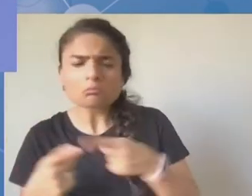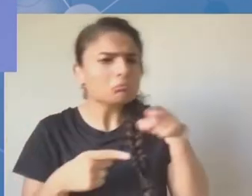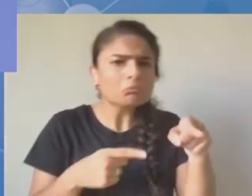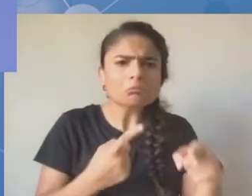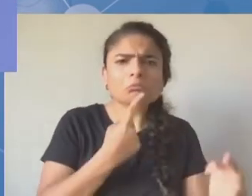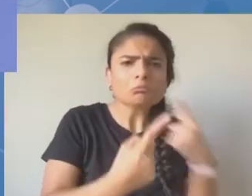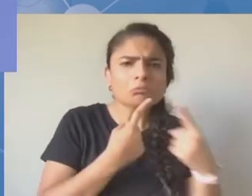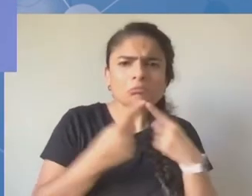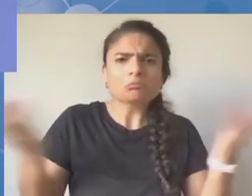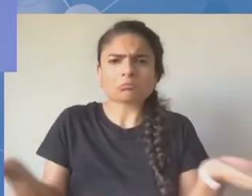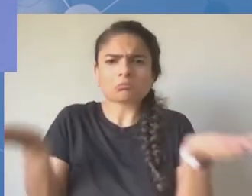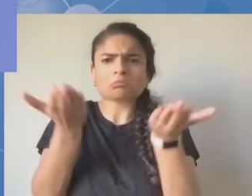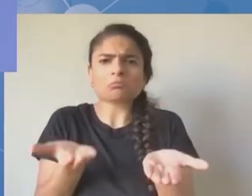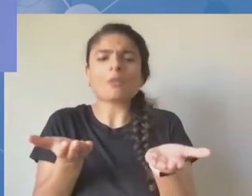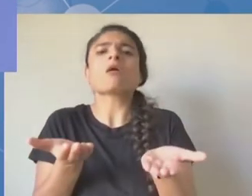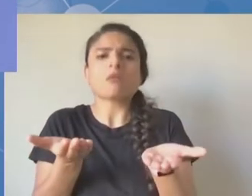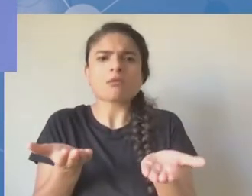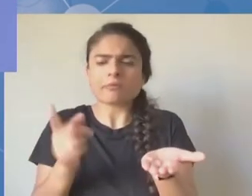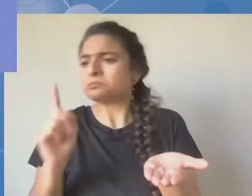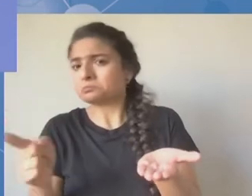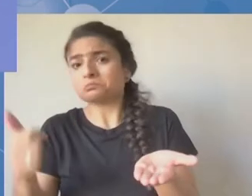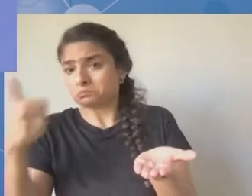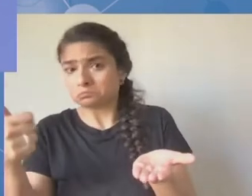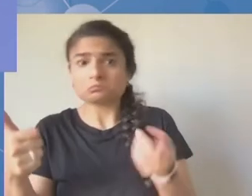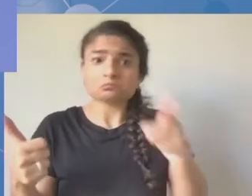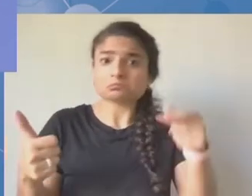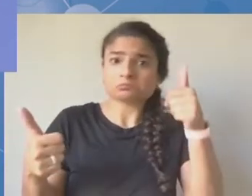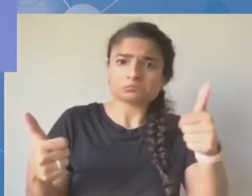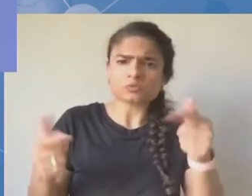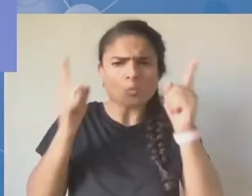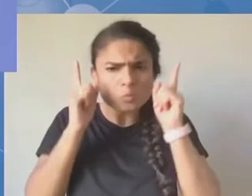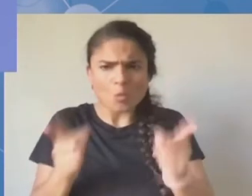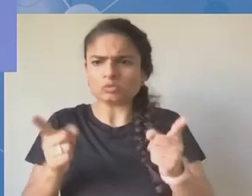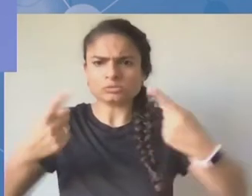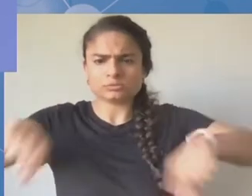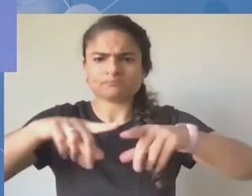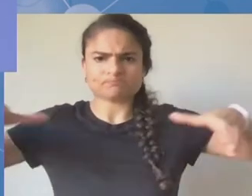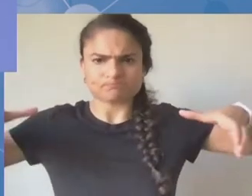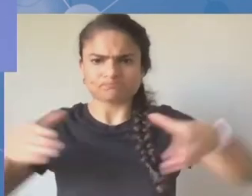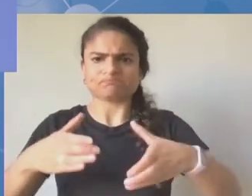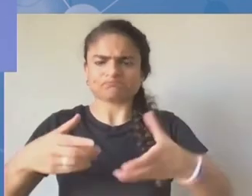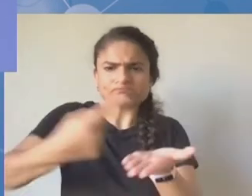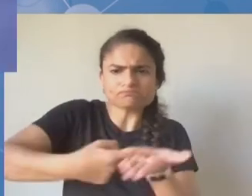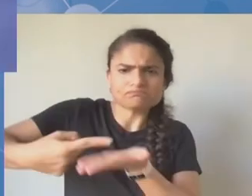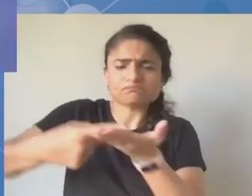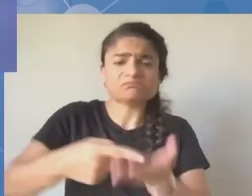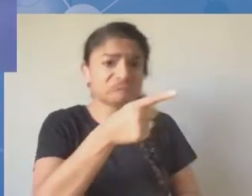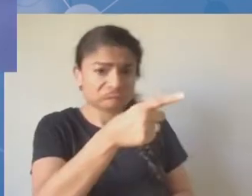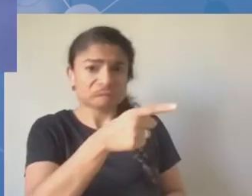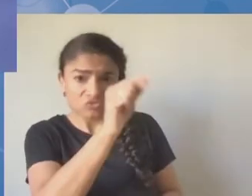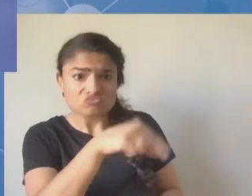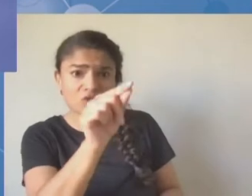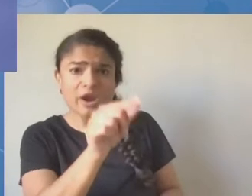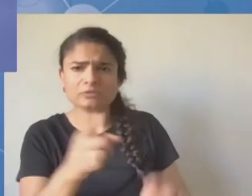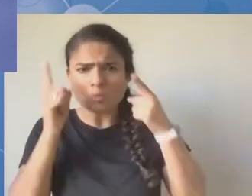interesariuszy jest konieczna, ale myślę, że to może być taka też sugestia dotycząca przyszłej edycji.